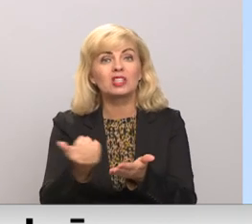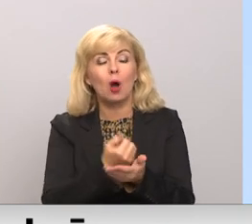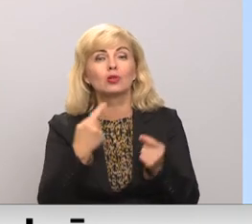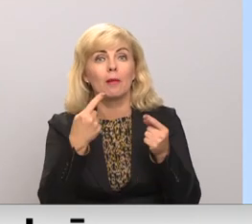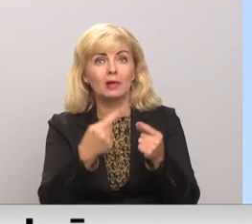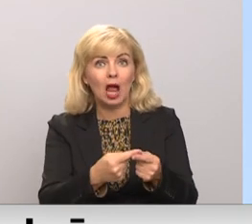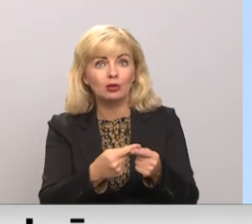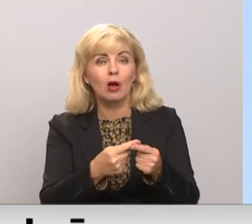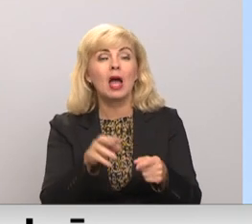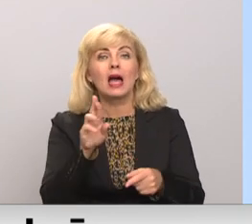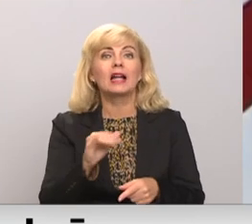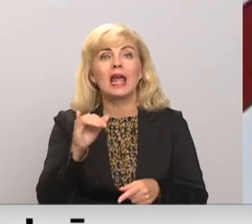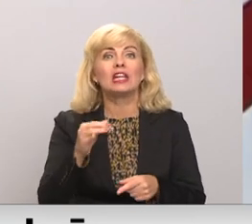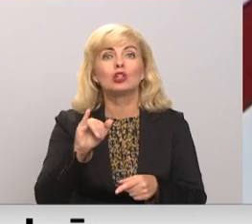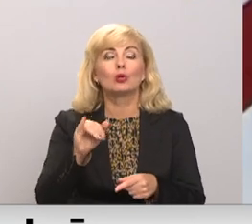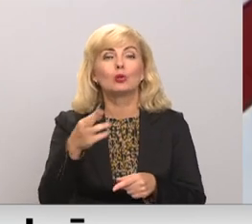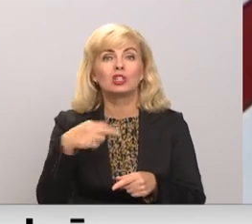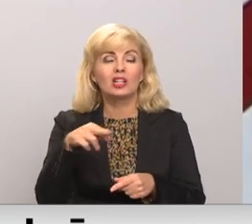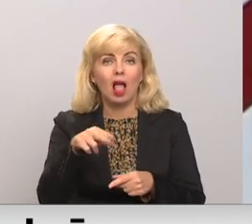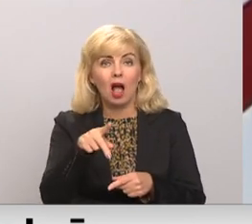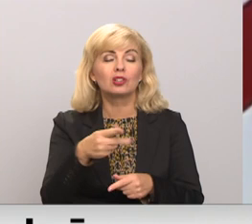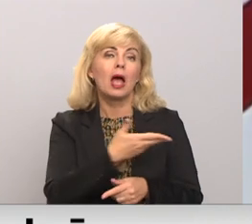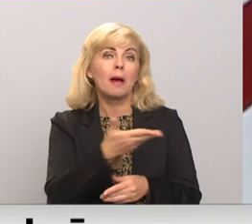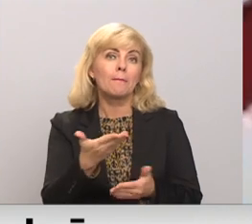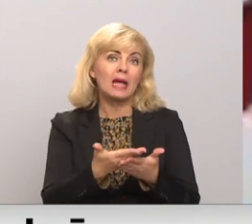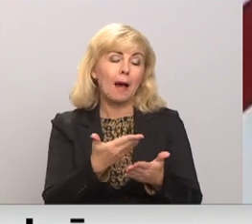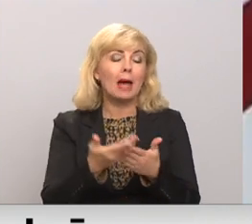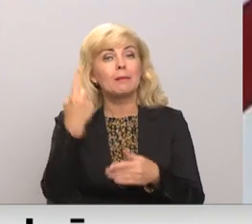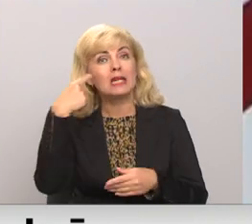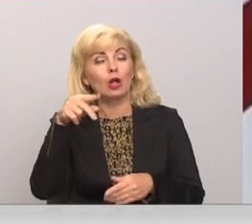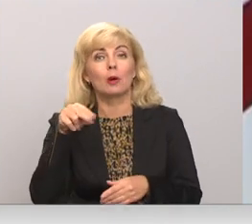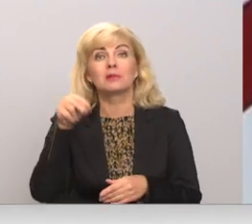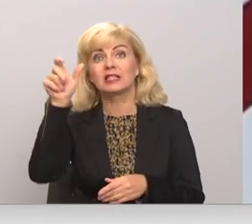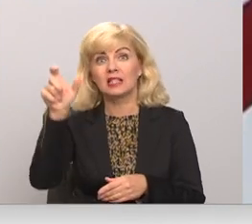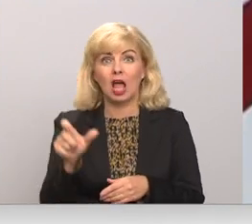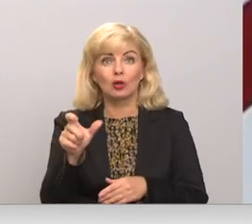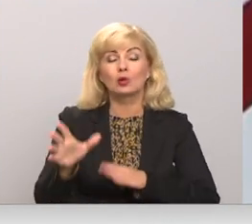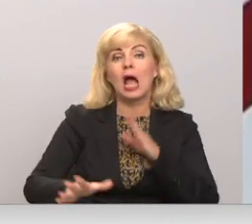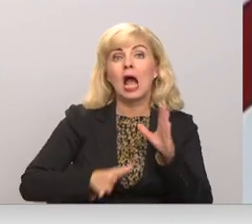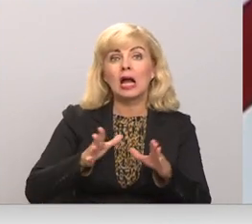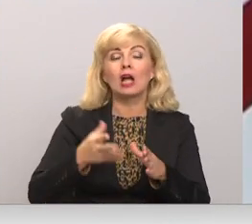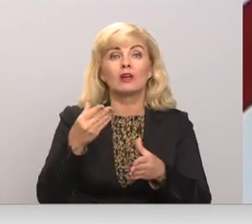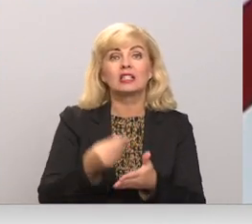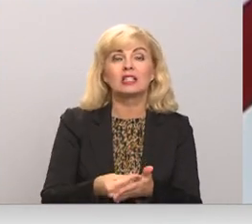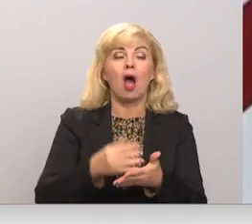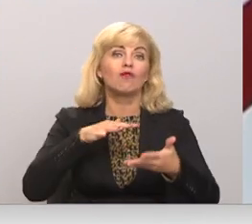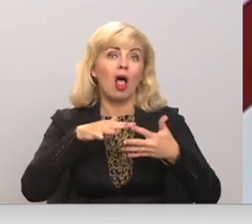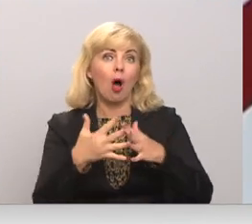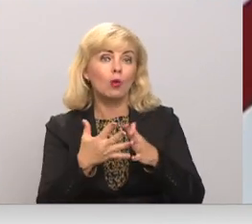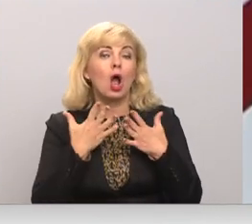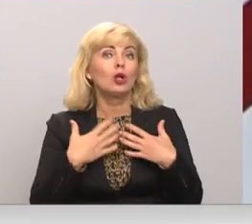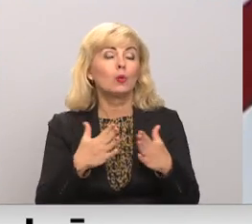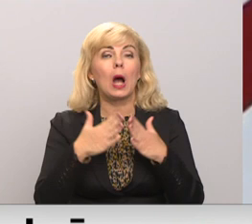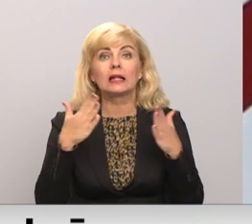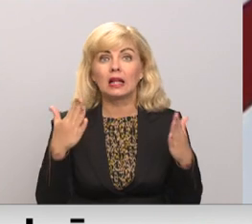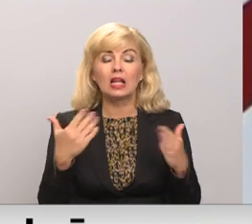reindustrializāciju. Iedomājamies, ka mēs kā zemnieks, kurš gatavo savu lauku, tur ir ļoti lieli